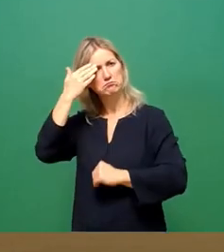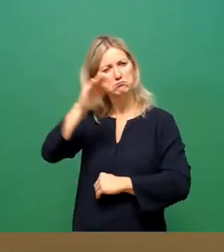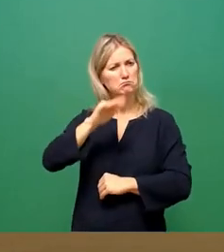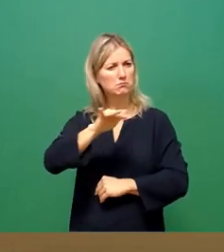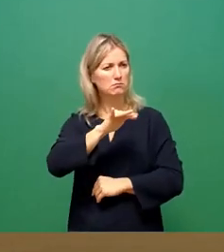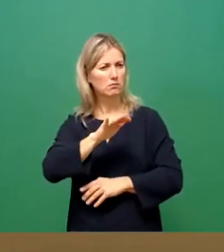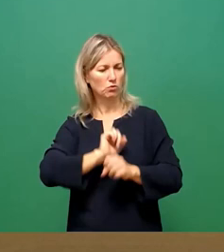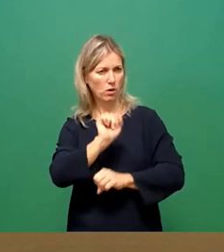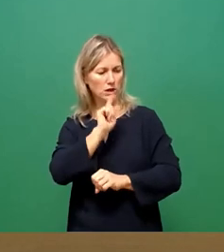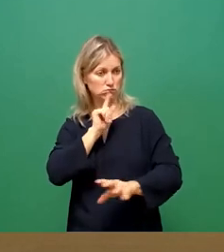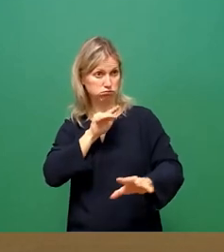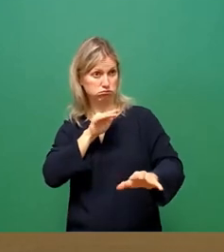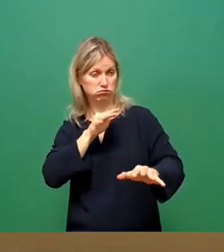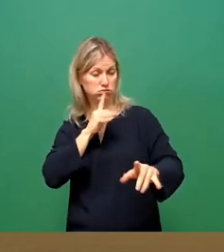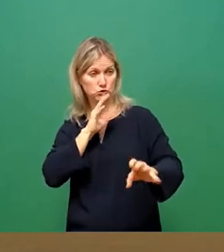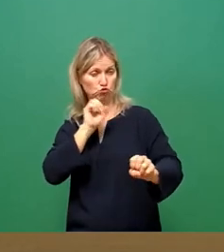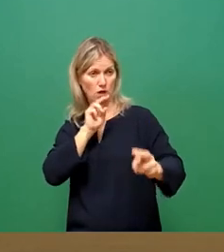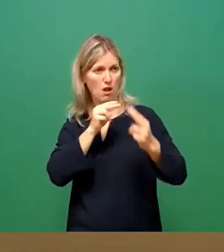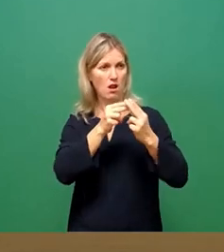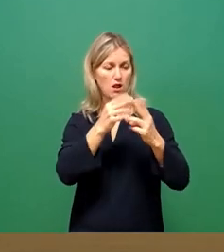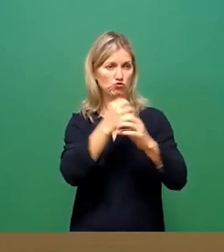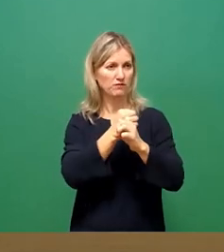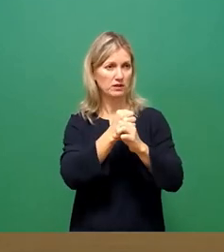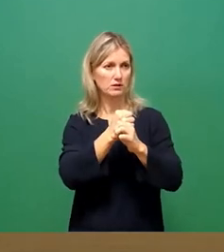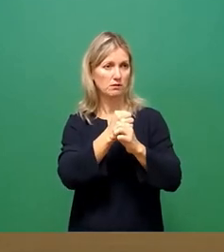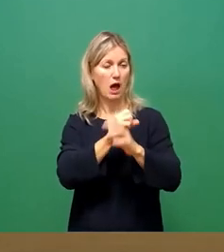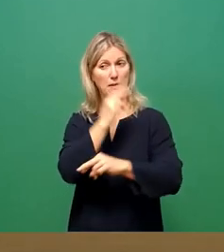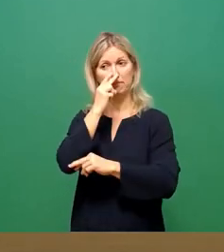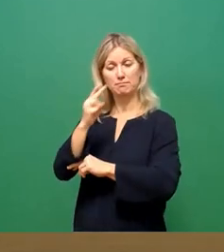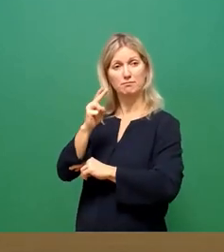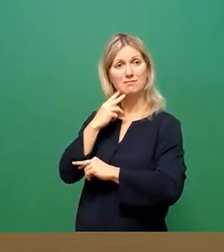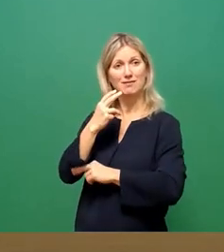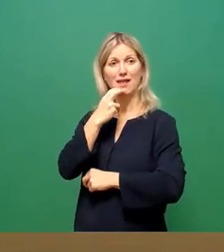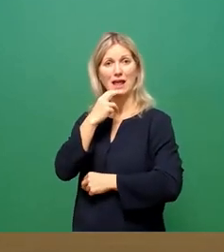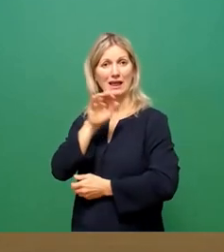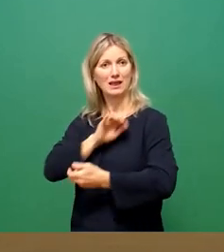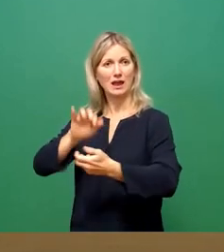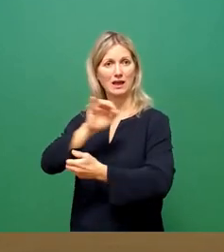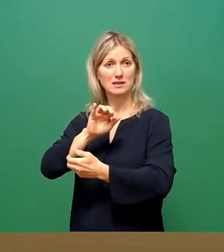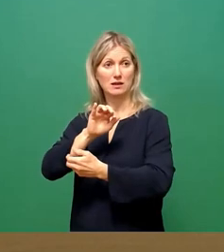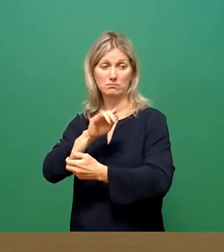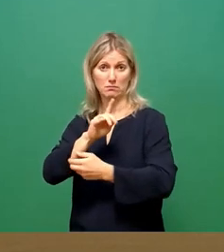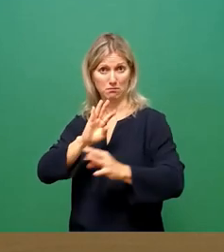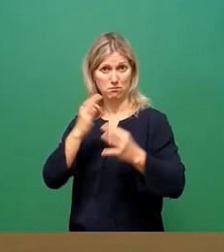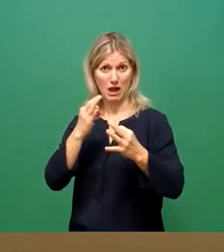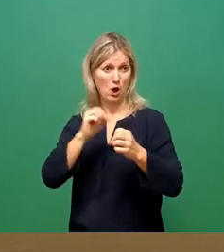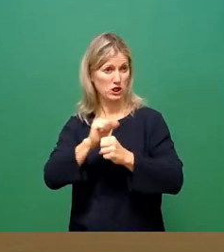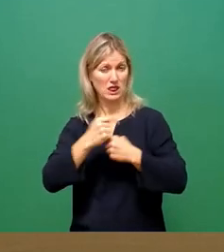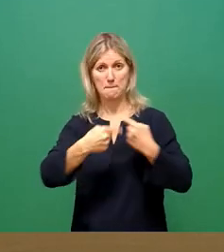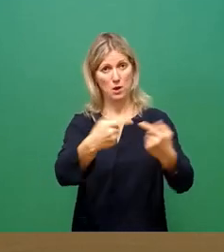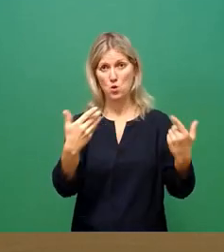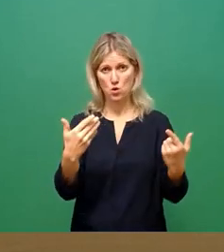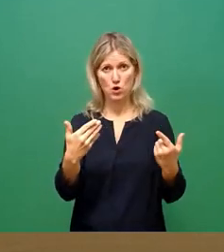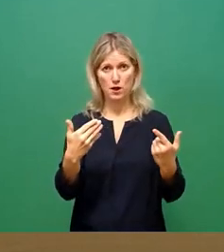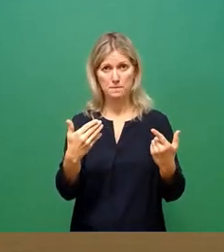damit Schritt zu halten. Aber mit Blick auf die Energiekrise ist ein solches Tempo sicherlich auch dringend nötig. Aus diesem